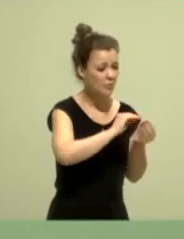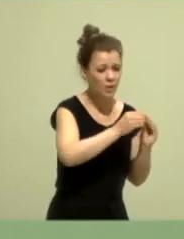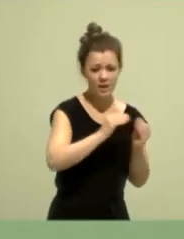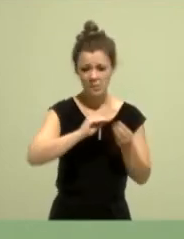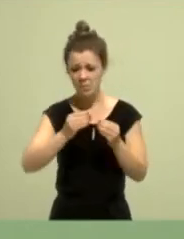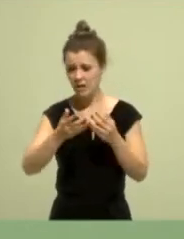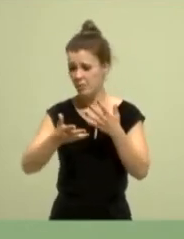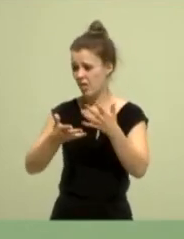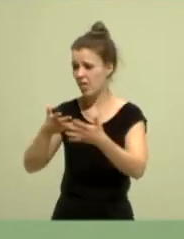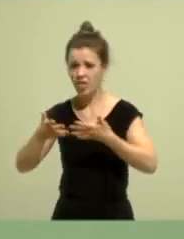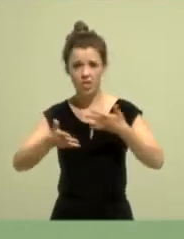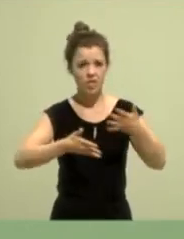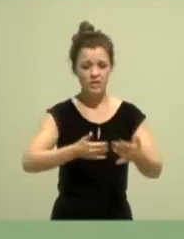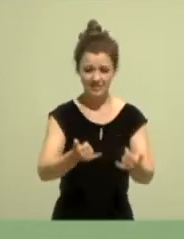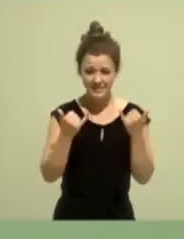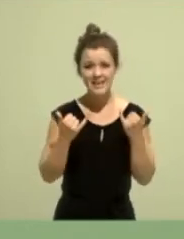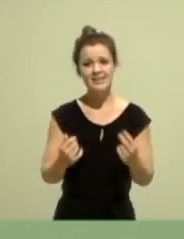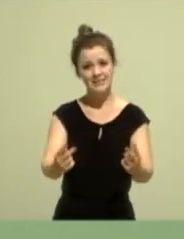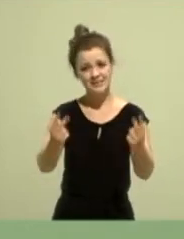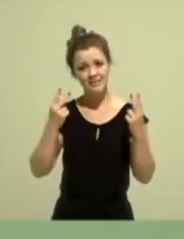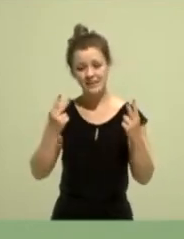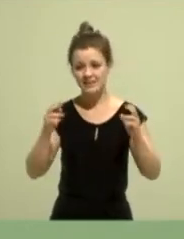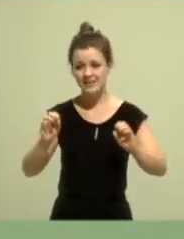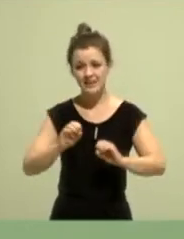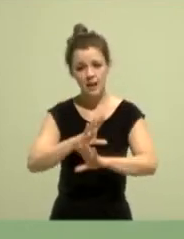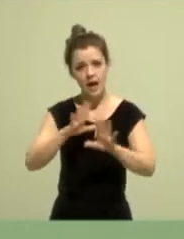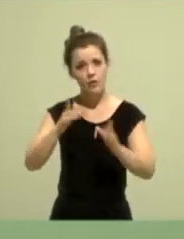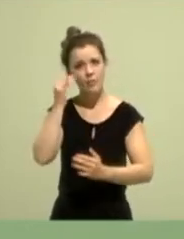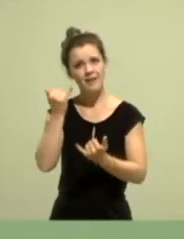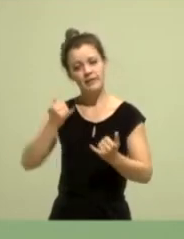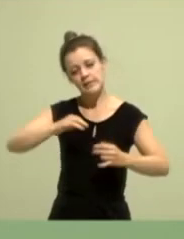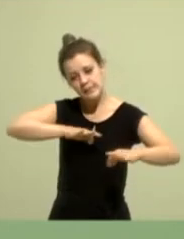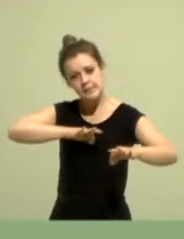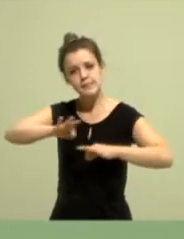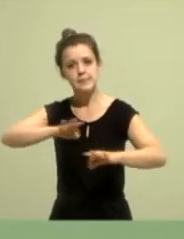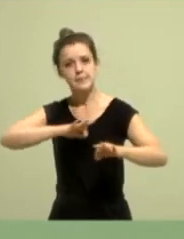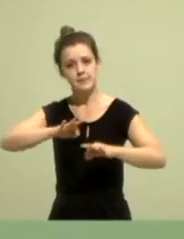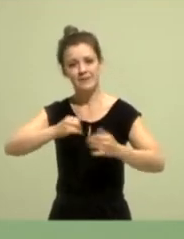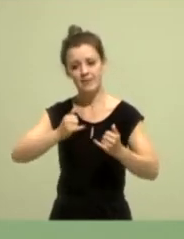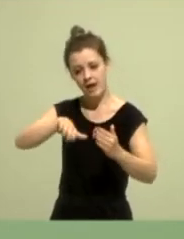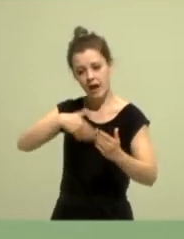Antworten liefern auf unsere neue Größe, auf unsere neue politische Bedeutung.